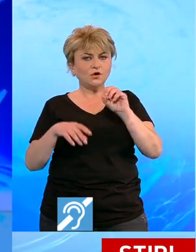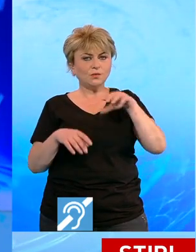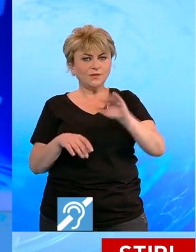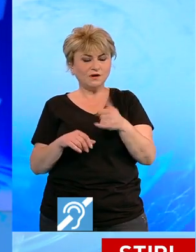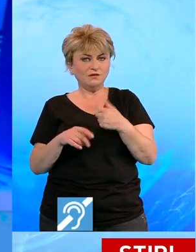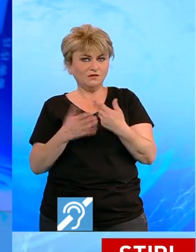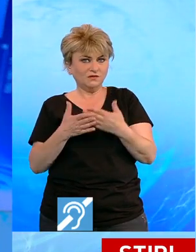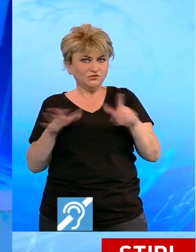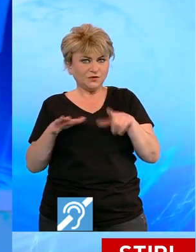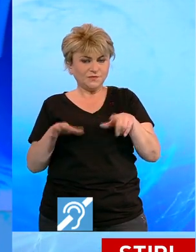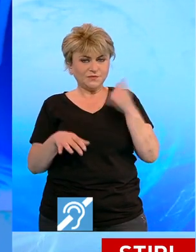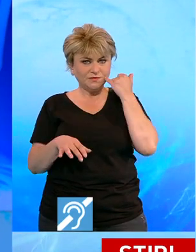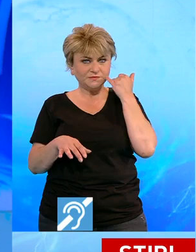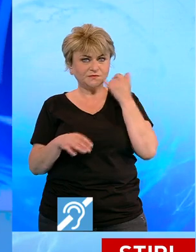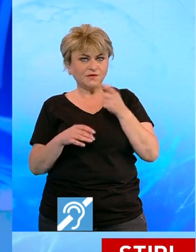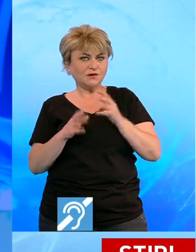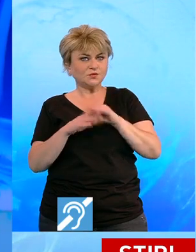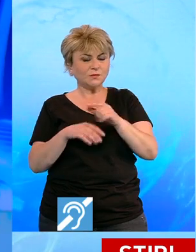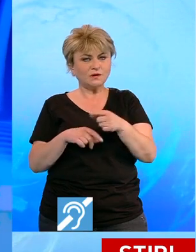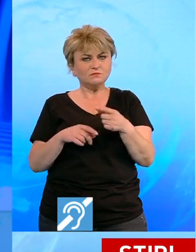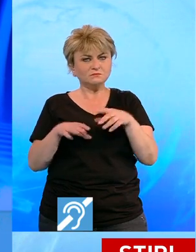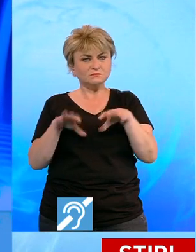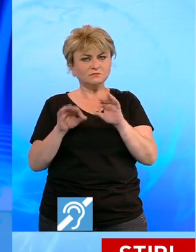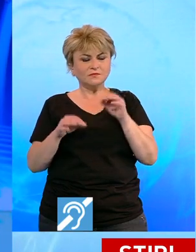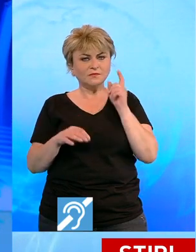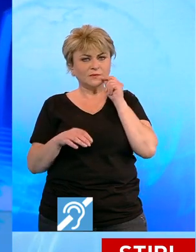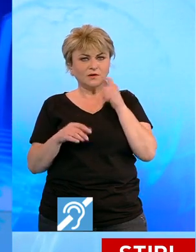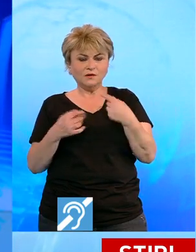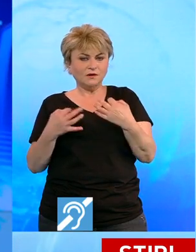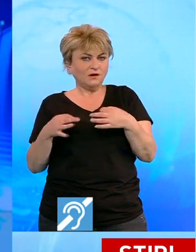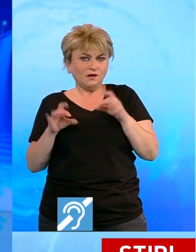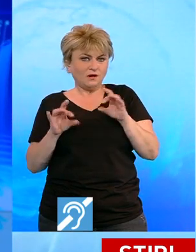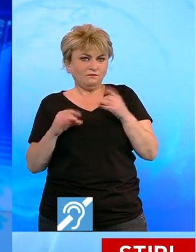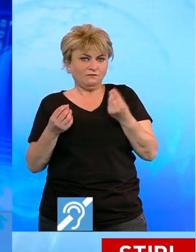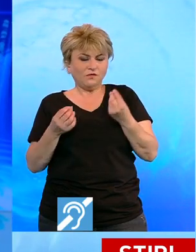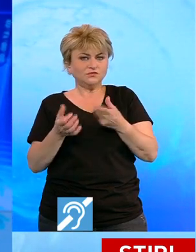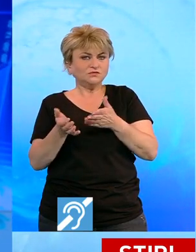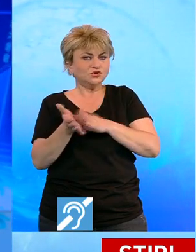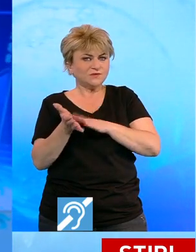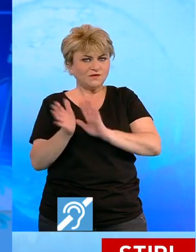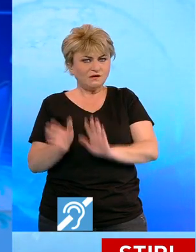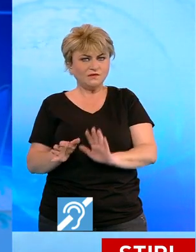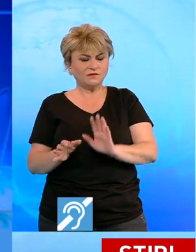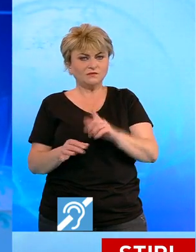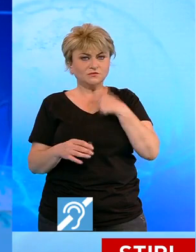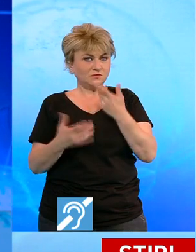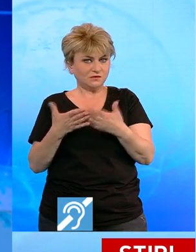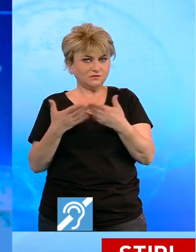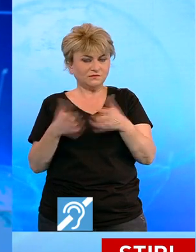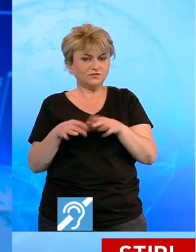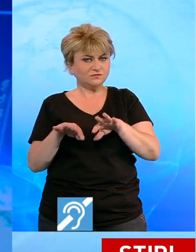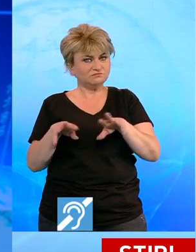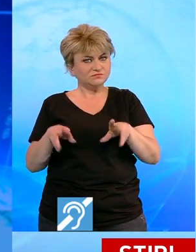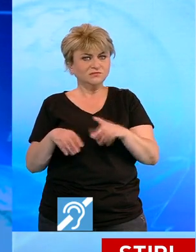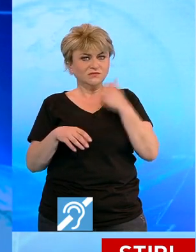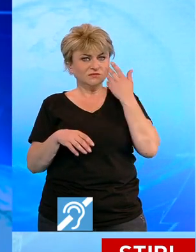celor 17 telefoane găsite asupra bărbaților nu a putut fi justificată de cei doi, existând indicii că acestea ar fi fost sustrase.